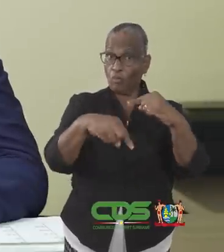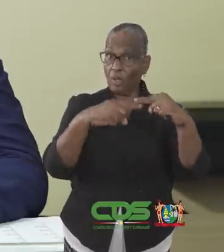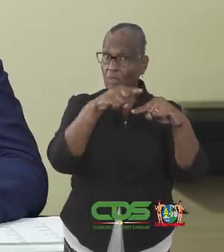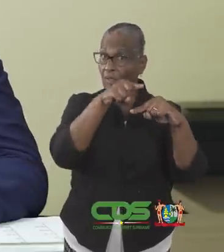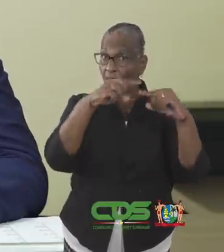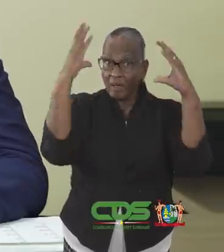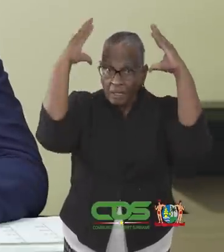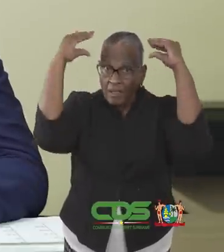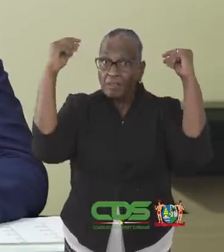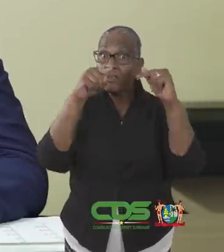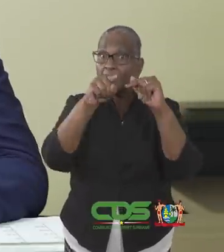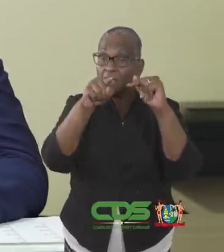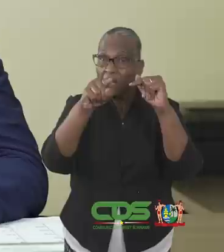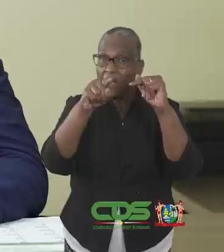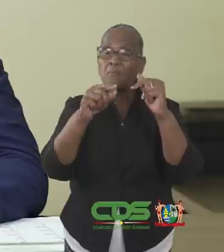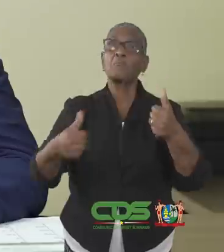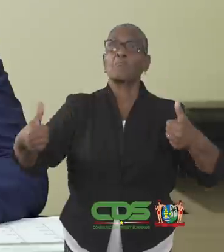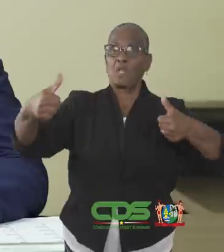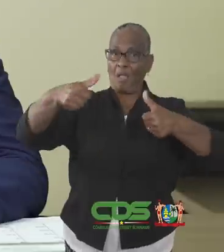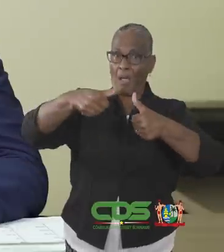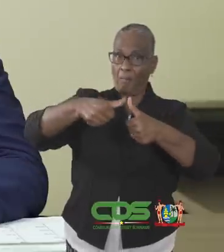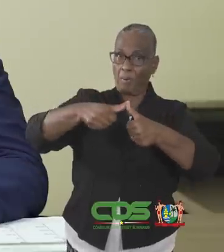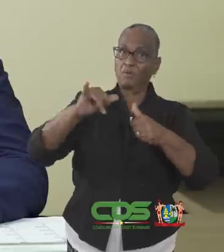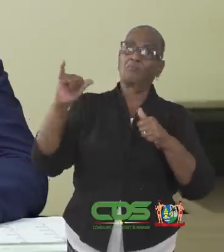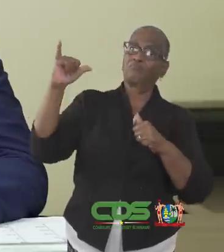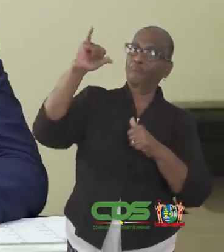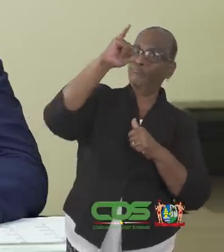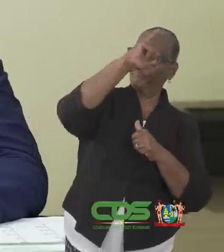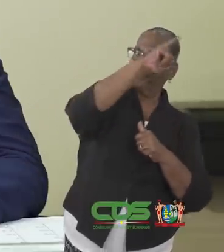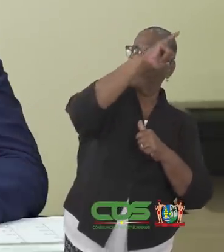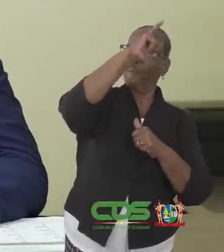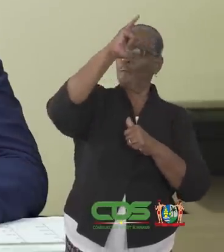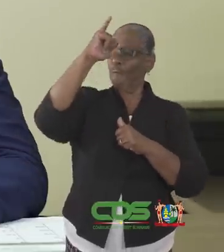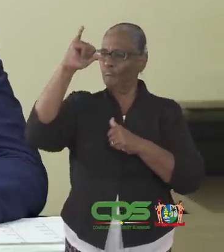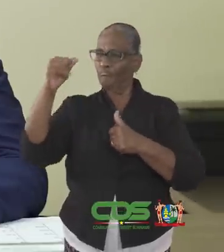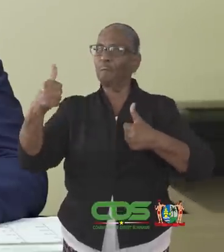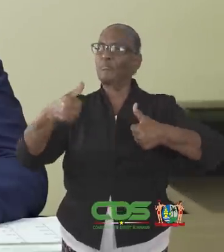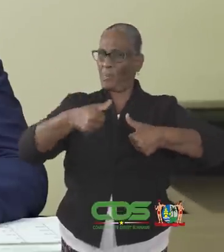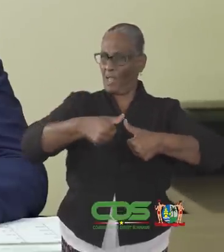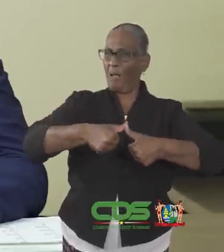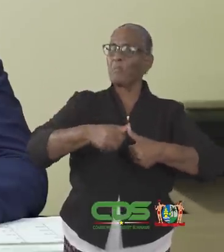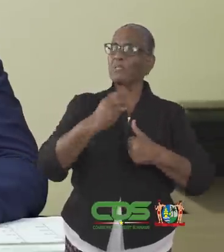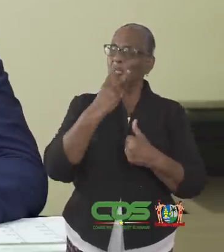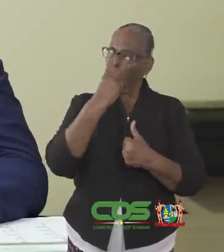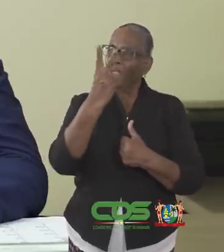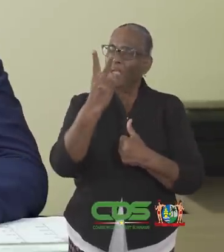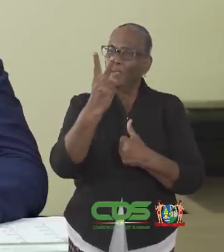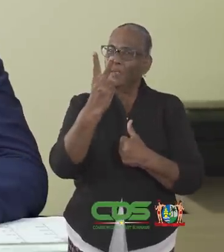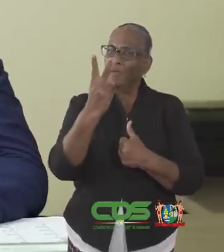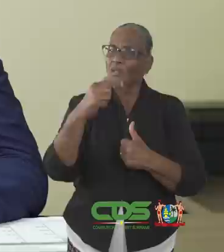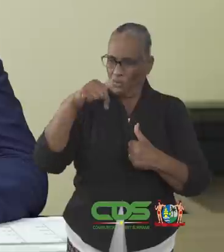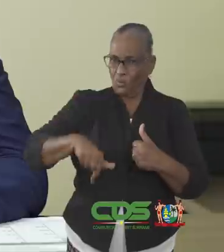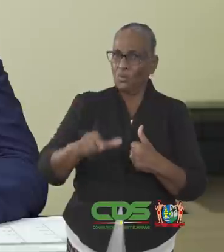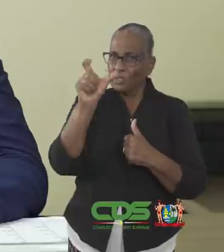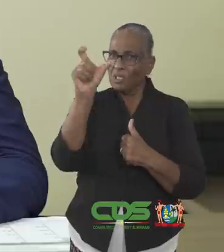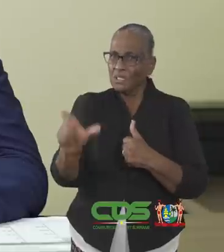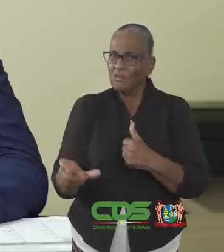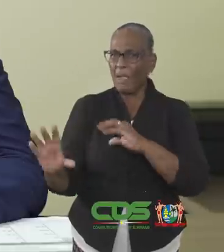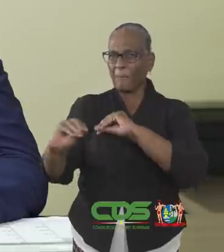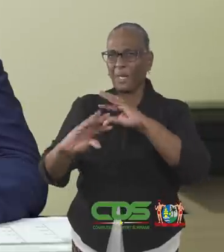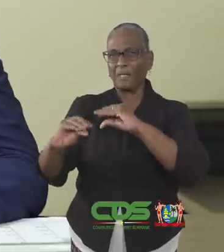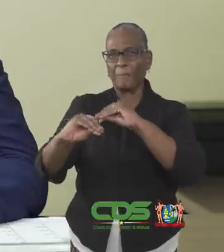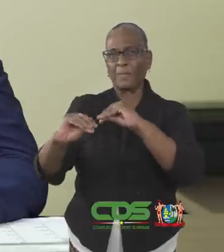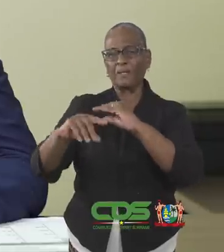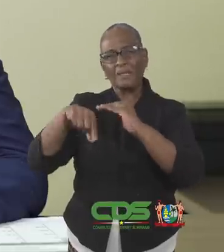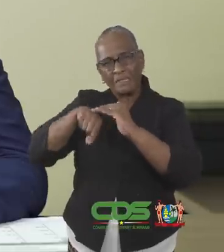ontwikkelingen in Nederland houden we rekening met aanpassingen in het huidig luchtverkeersbeleid. Hiervoor worden er van de week